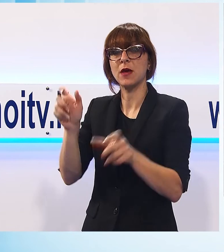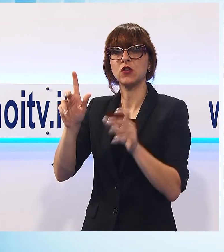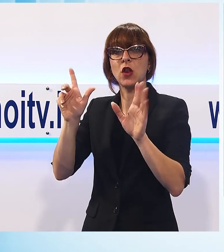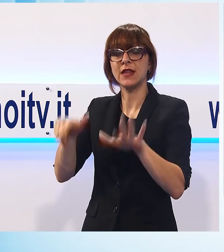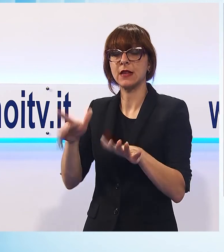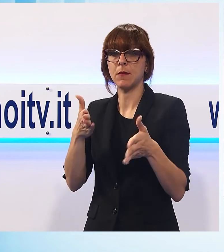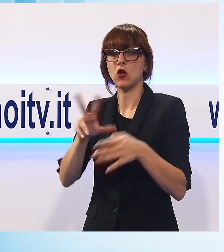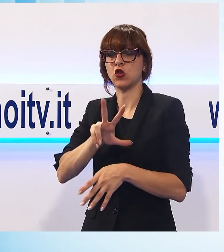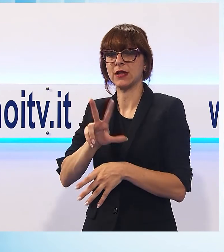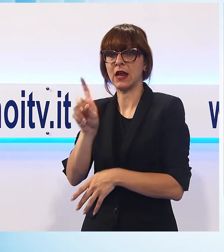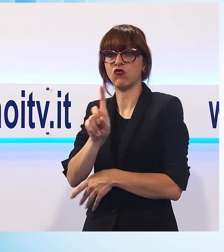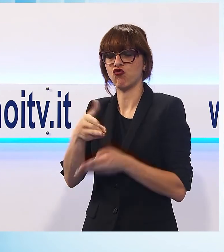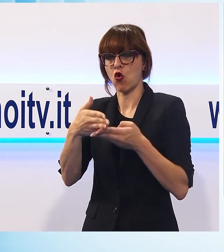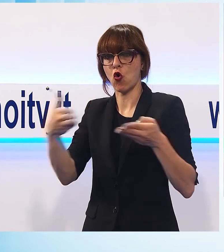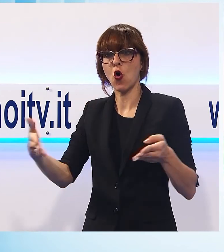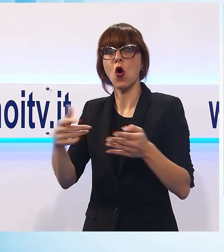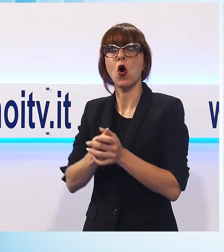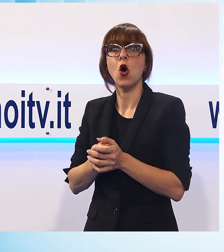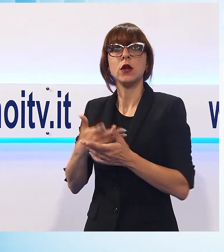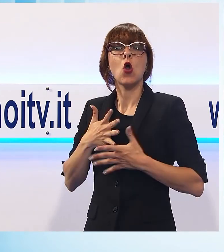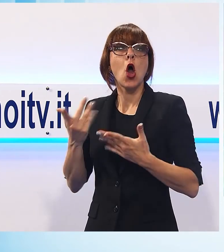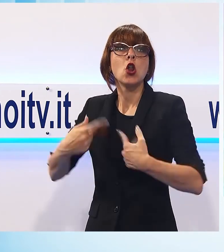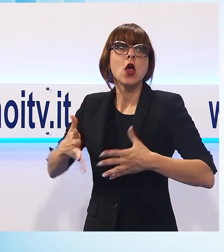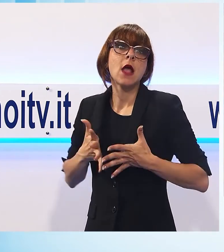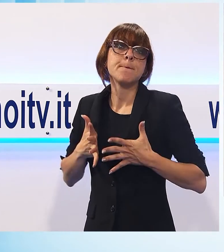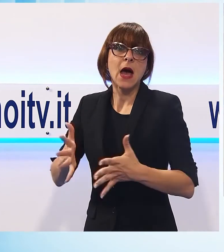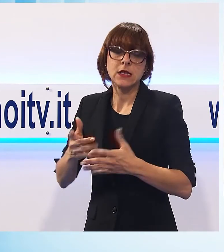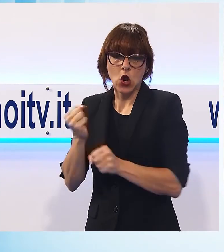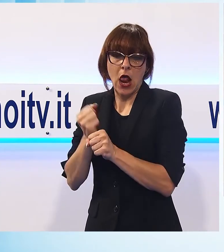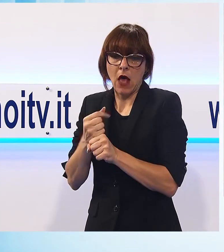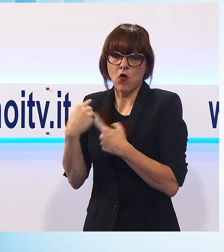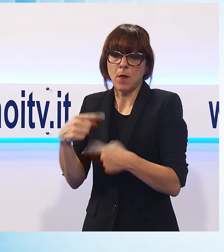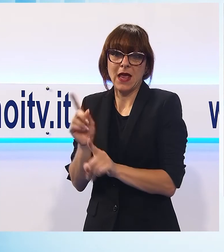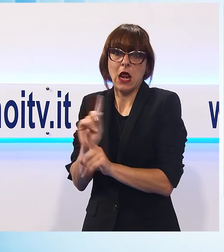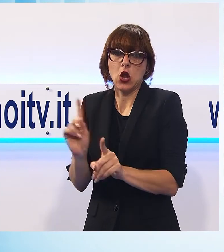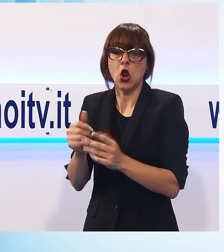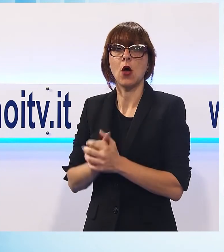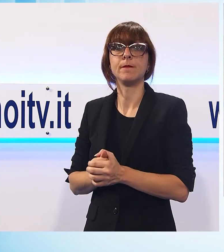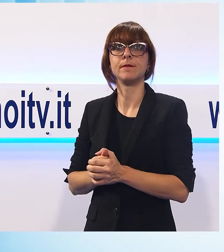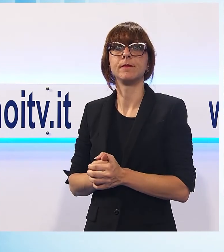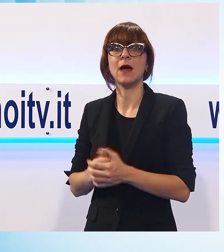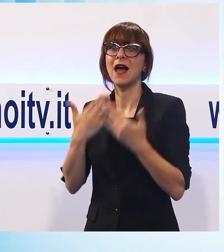Questo è che lo facciamo per passione, quindi gestire con un evento del genere è impegnativo per tutti. Ma grazie a Levigliani, veramente.